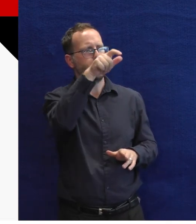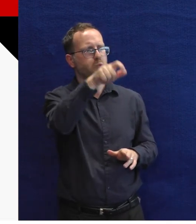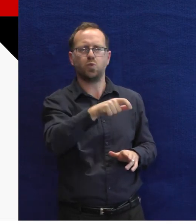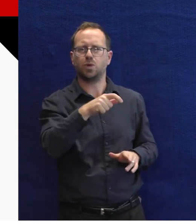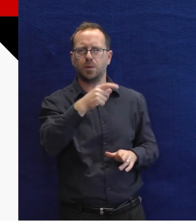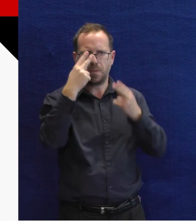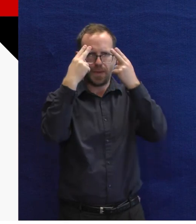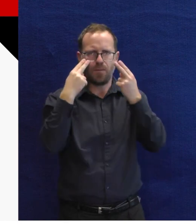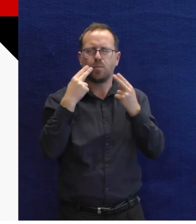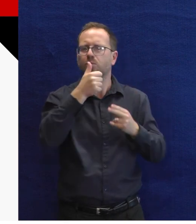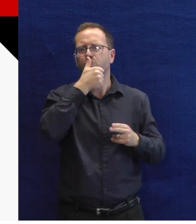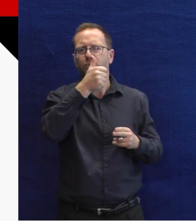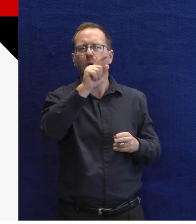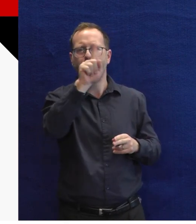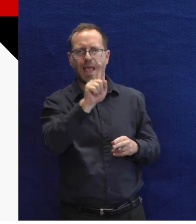donesu mikrofon.